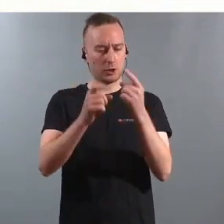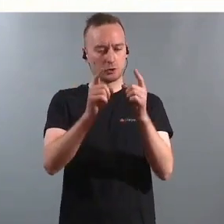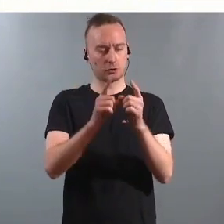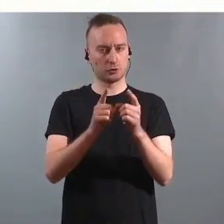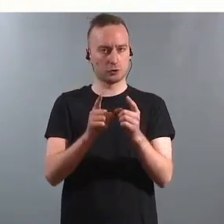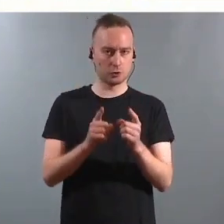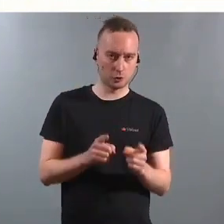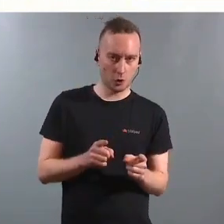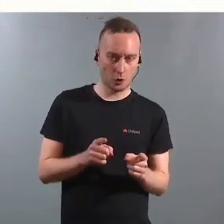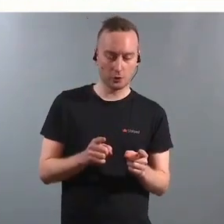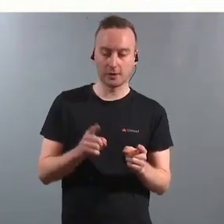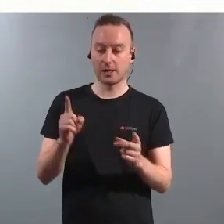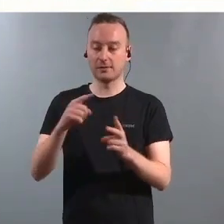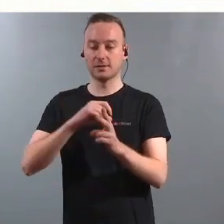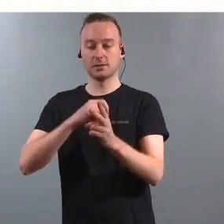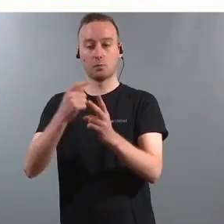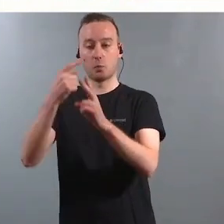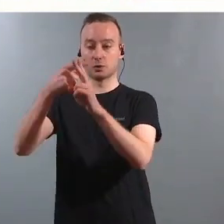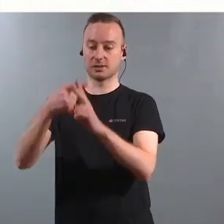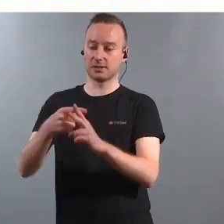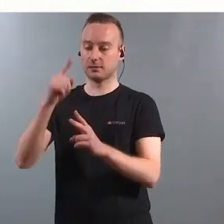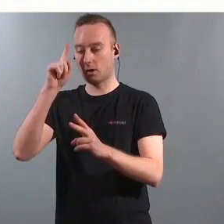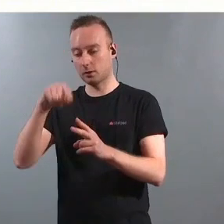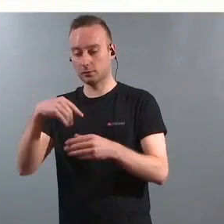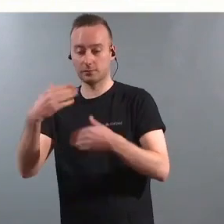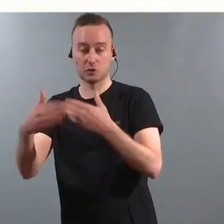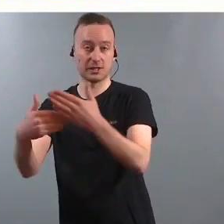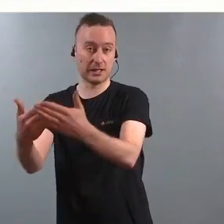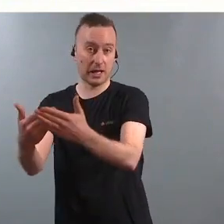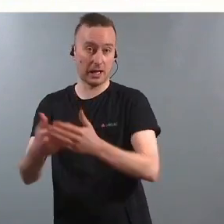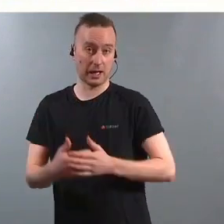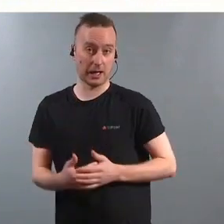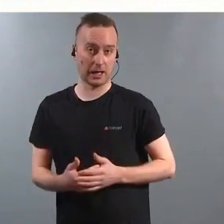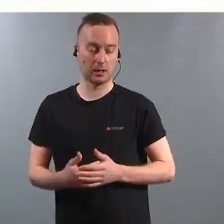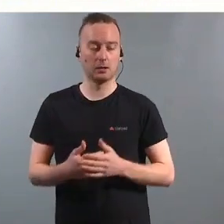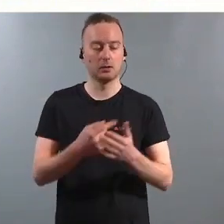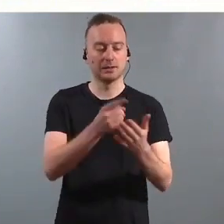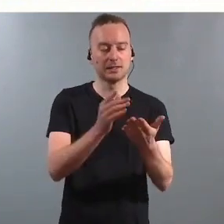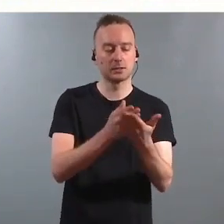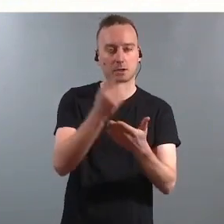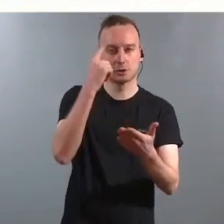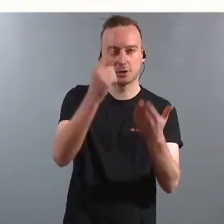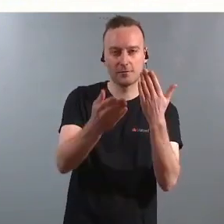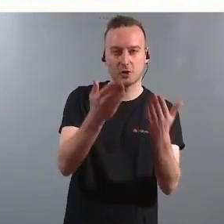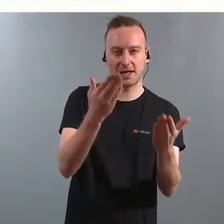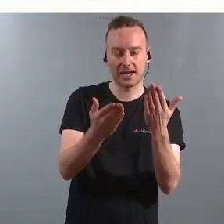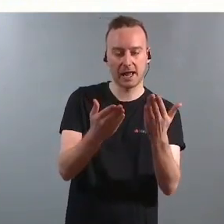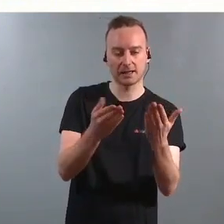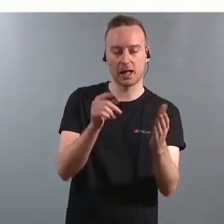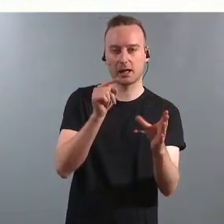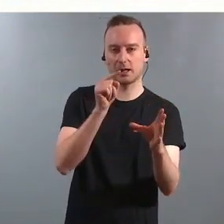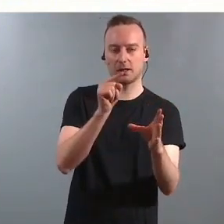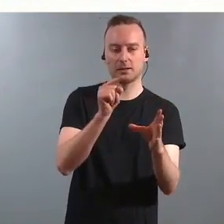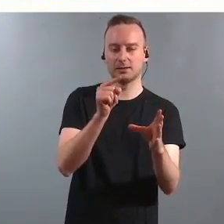positivt og bra, som det skal jobbes videre med. Så var det da, så vid disse sakkyndigeverklaringene, eller vurderingene,